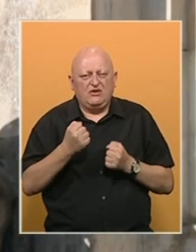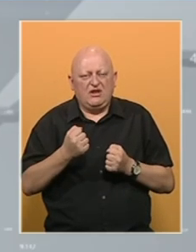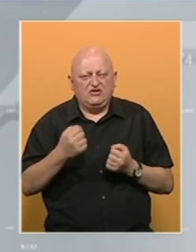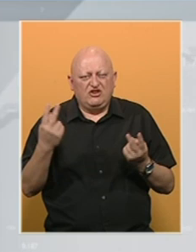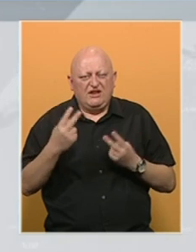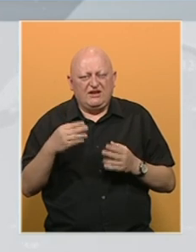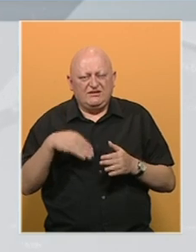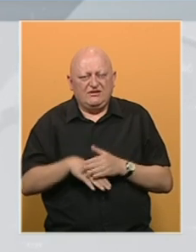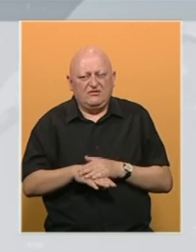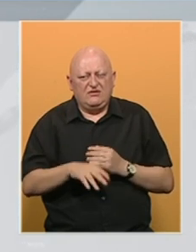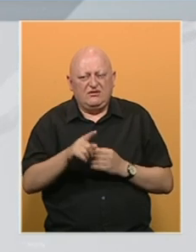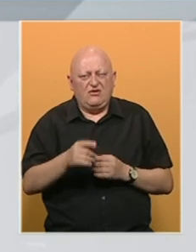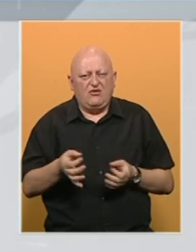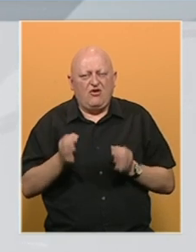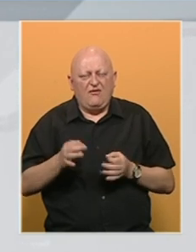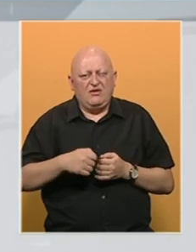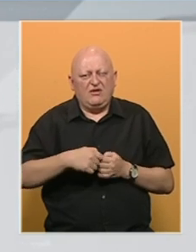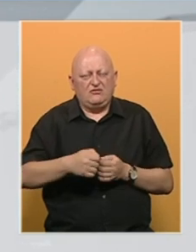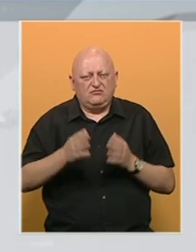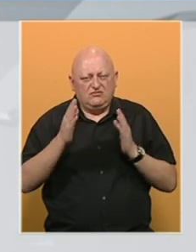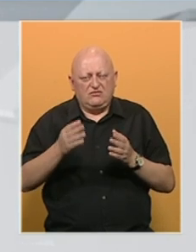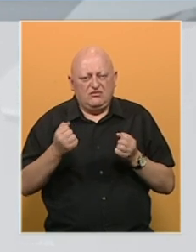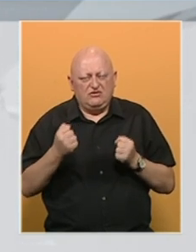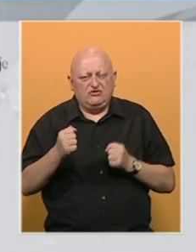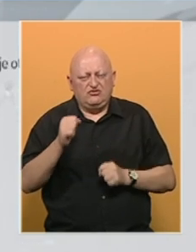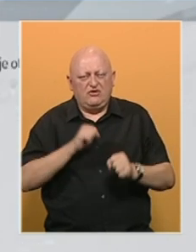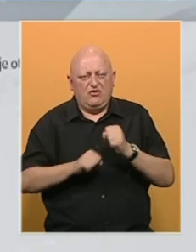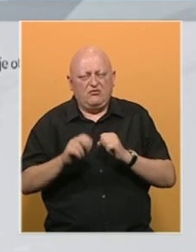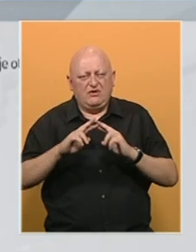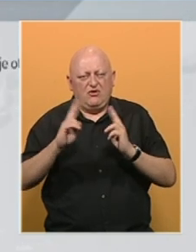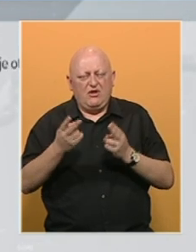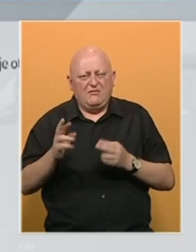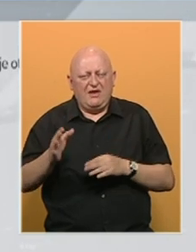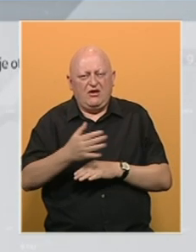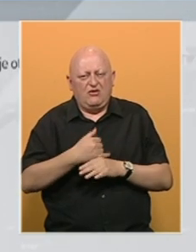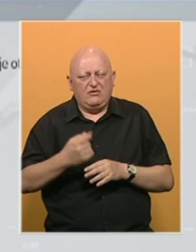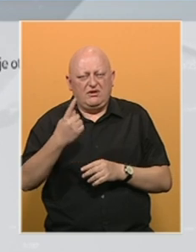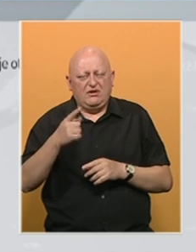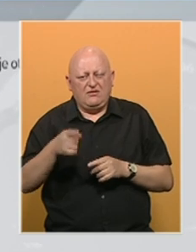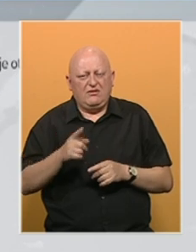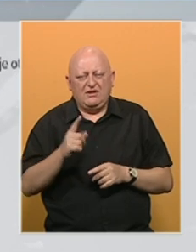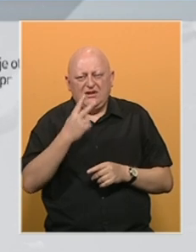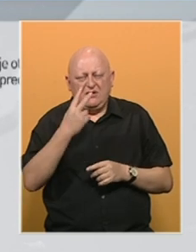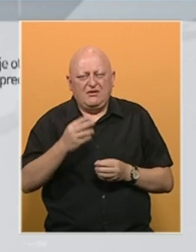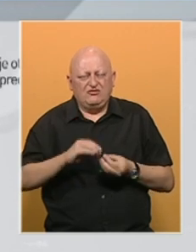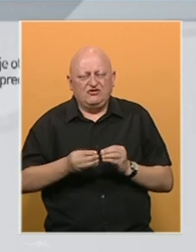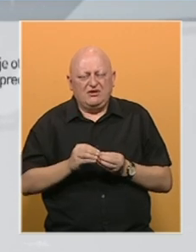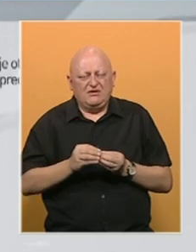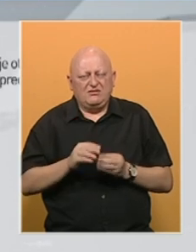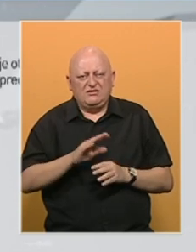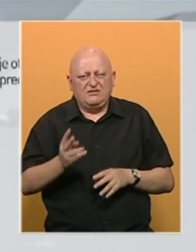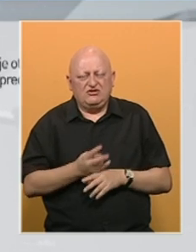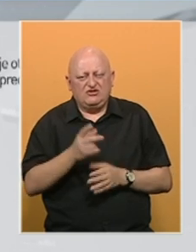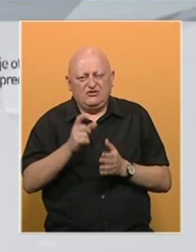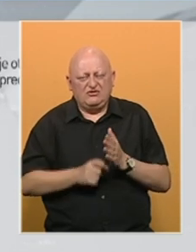rezervi. Ovo su vanredne mjere usmirene na jačanje otpornosti globalne ekonomije u vrijeme jedne ovako nepredviđene krize. Sve zemlje